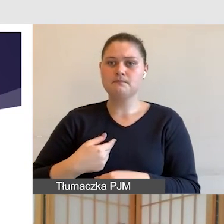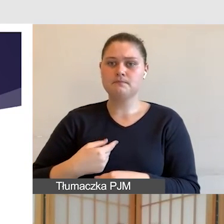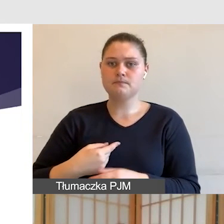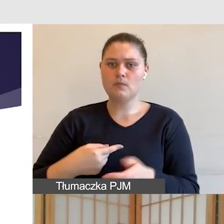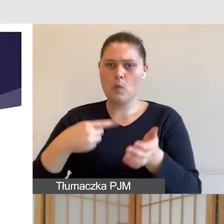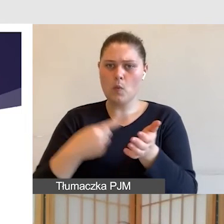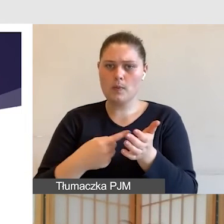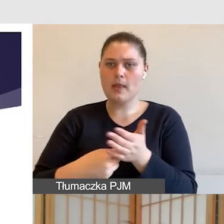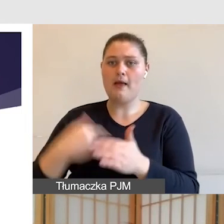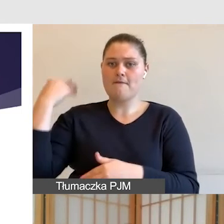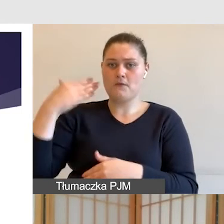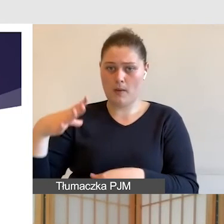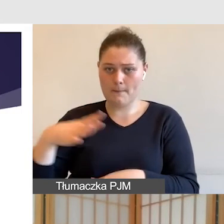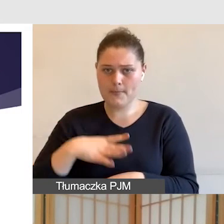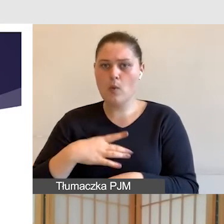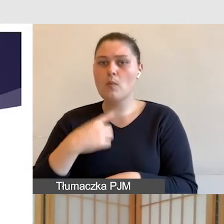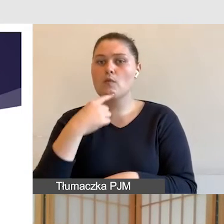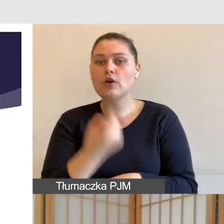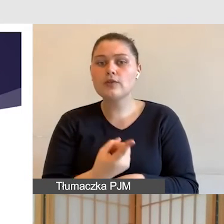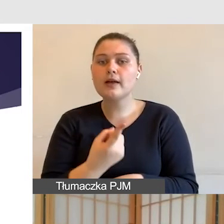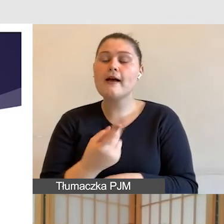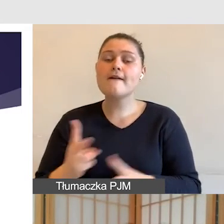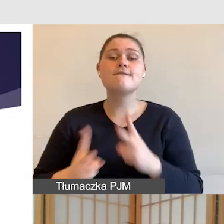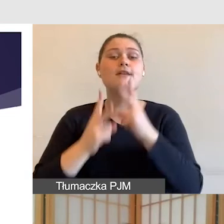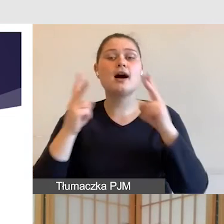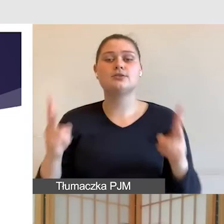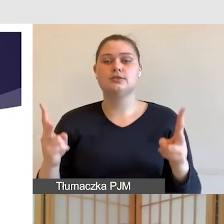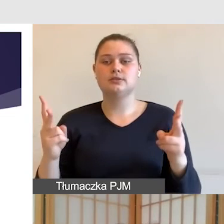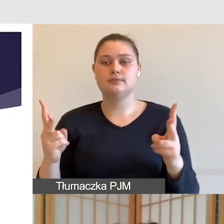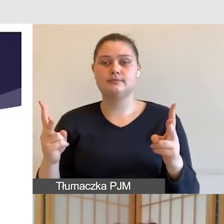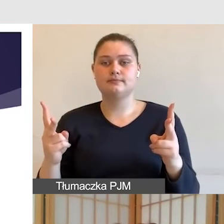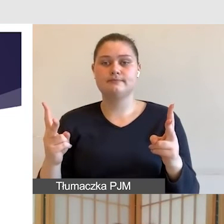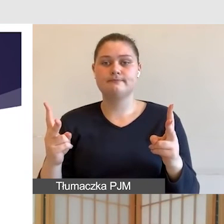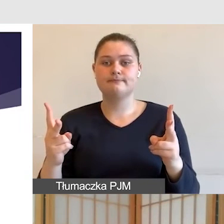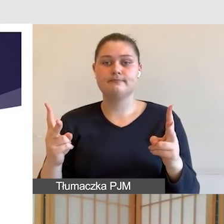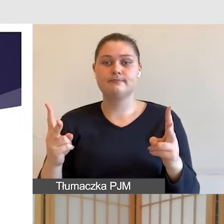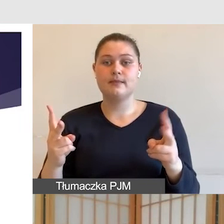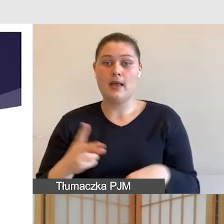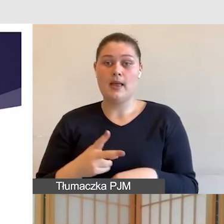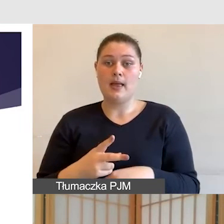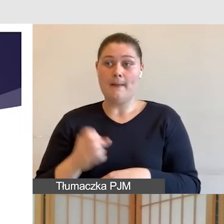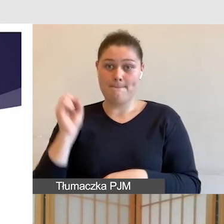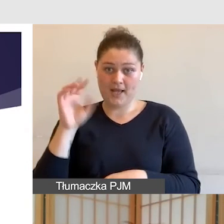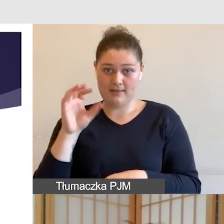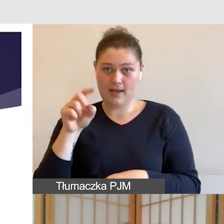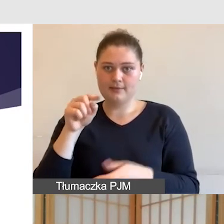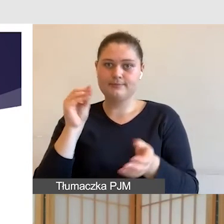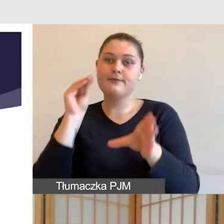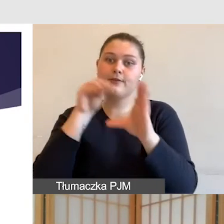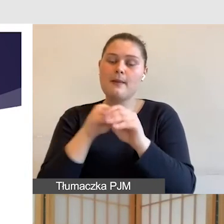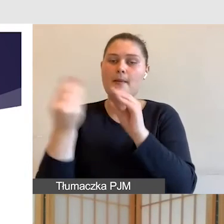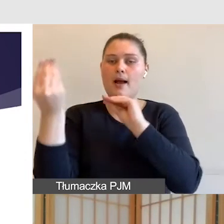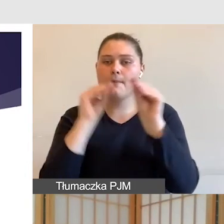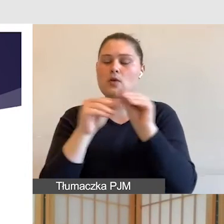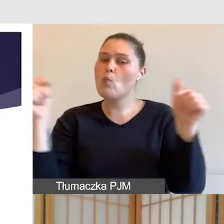wspominałam, iż bardzo ważne jest, aby elementy, które pokazujemy na prezentacji były przede wszystkim czytelne